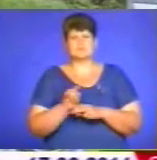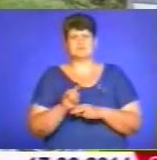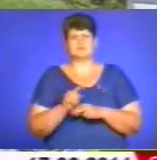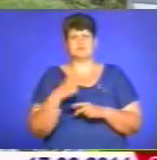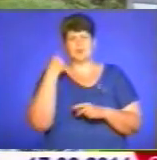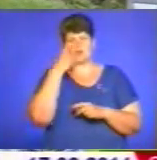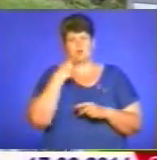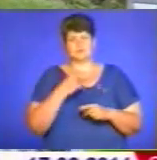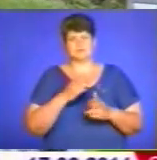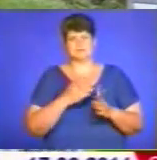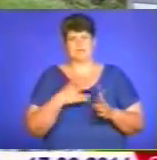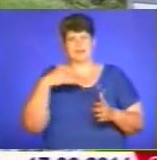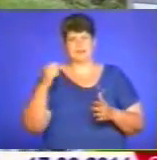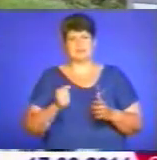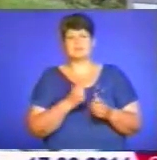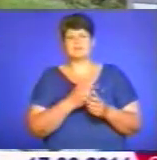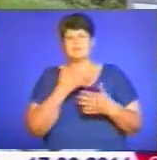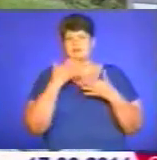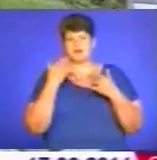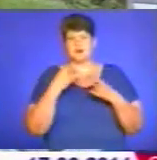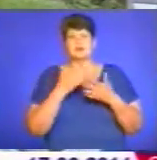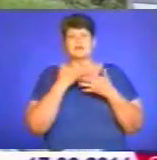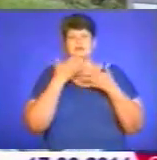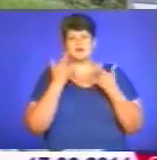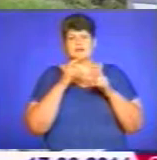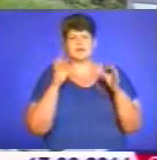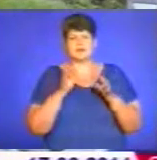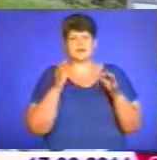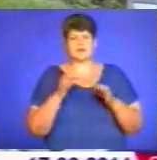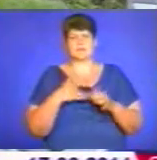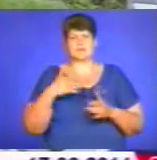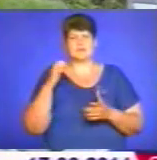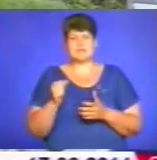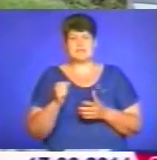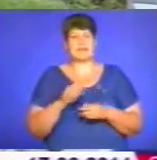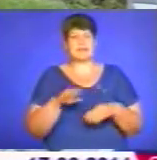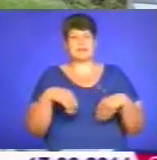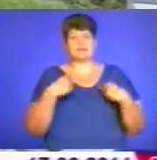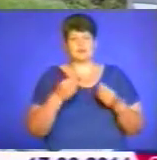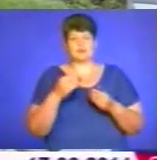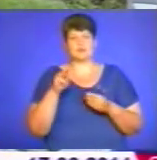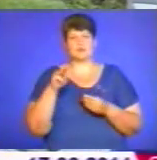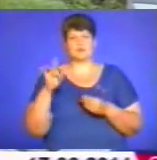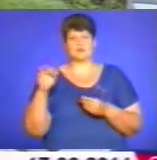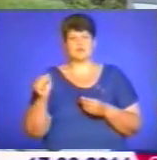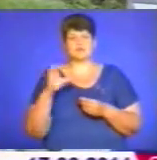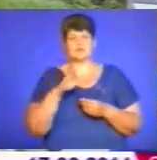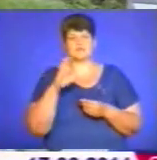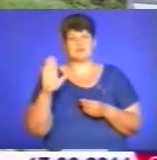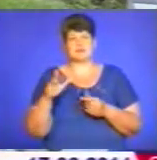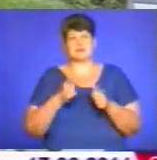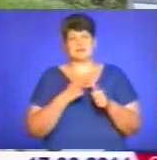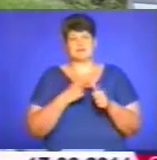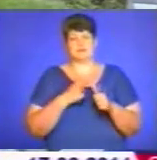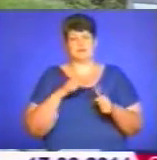особиста недисциплінованість, відсутність будь-яких моральних та християнських принципів не дають Трусову СВ морального права називатися